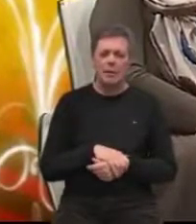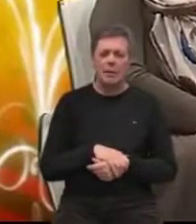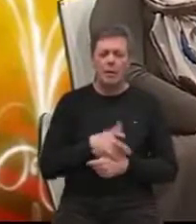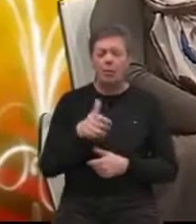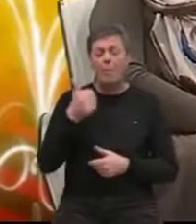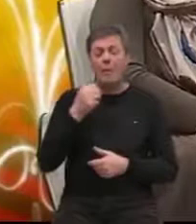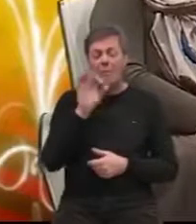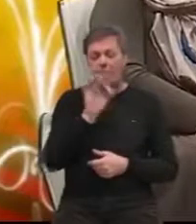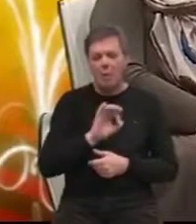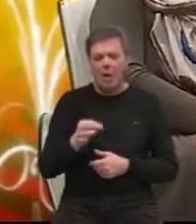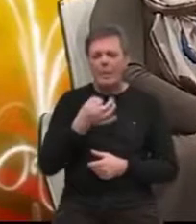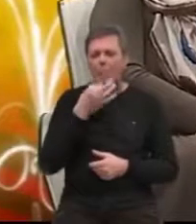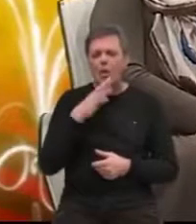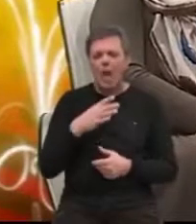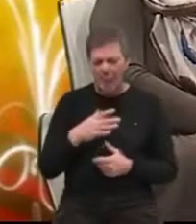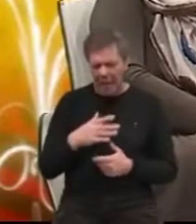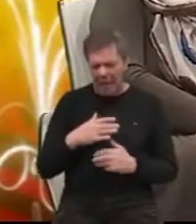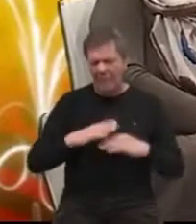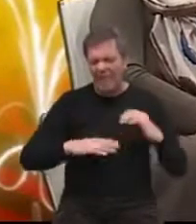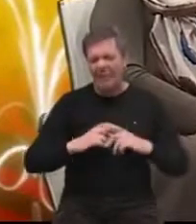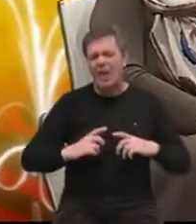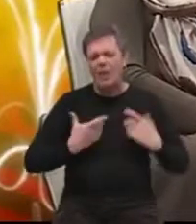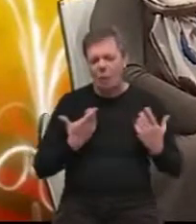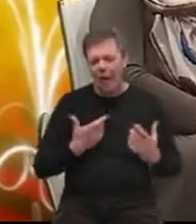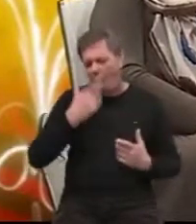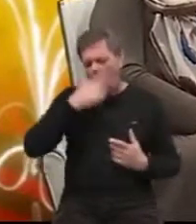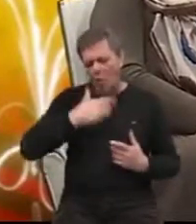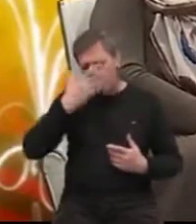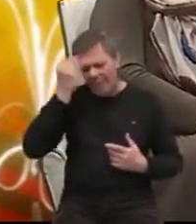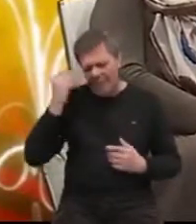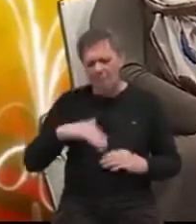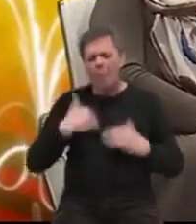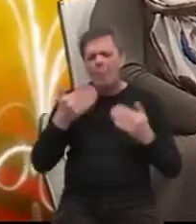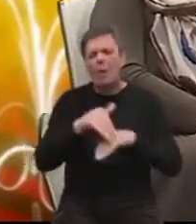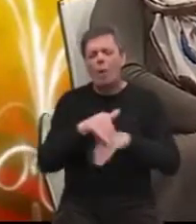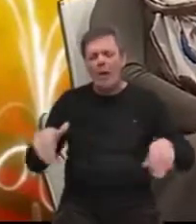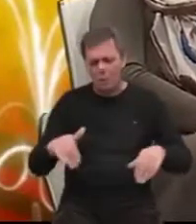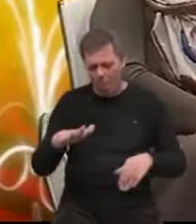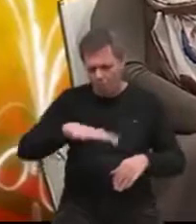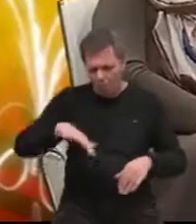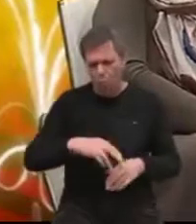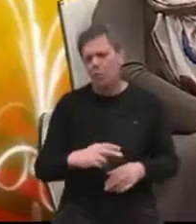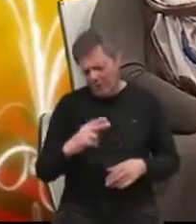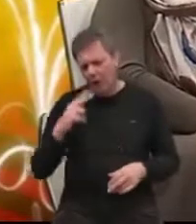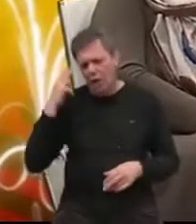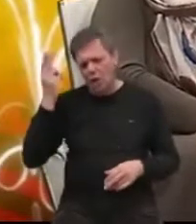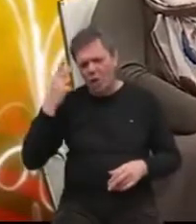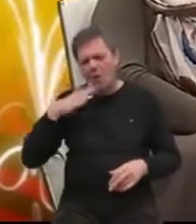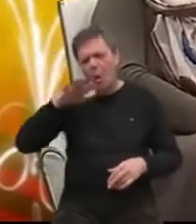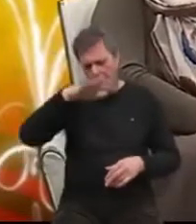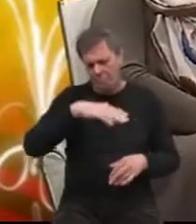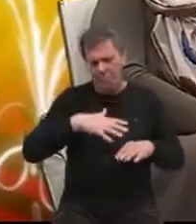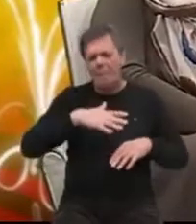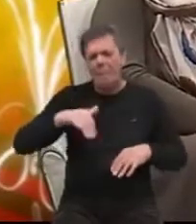To je prvi projekt za površanje kakvoće života osoba s demencijom u prekograničnom području. Dakle, govorimo o području Slovenskog primorja